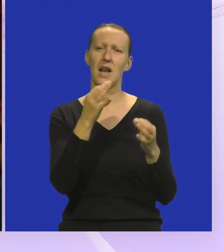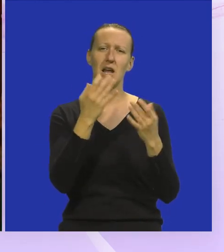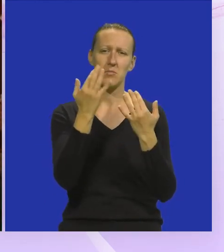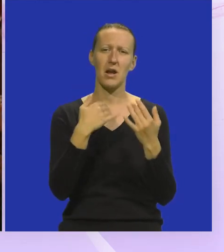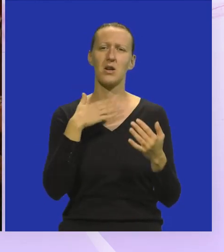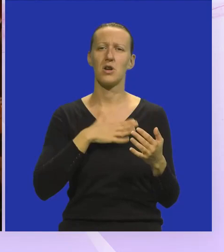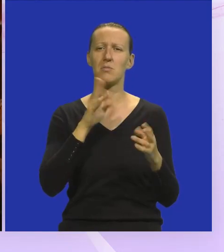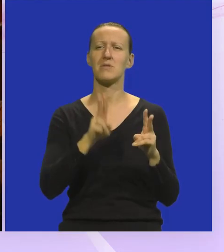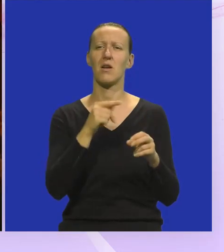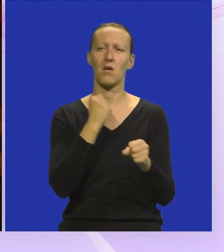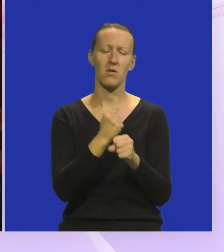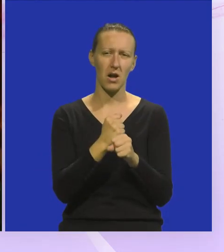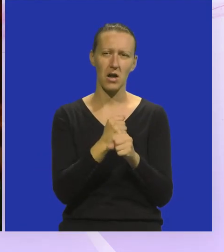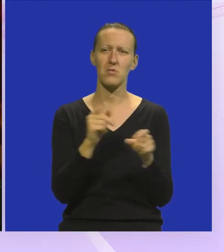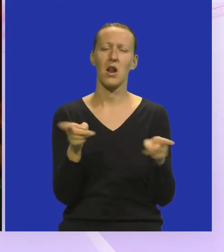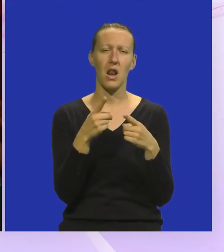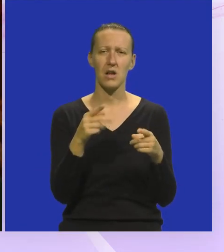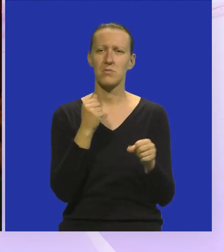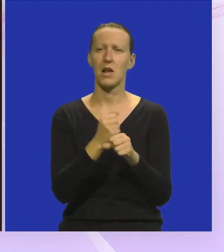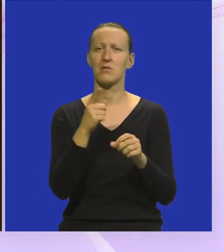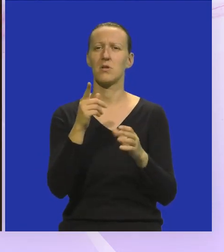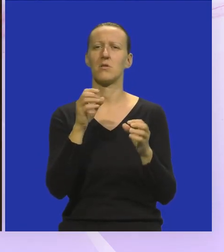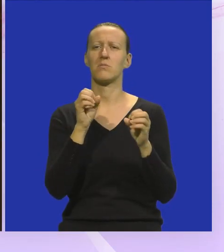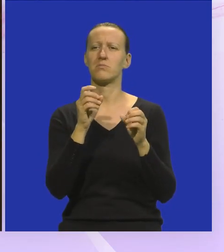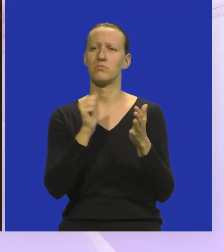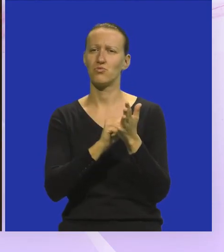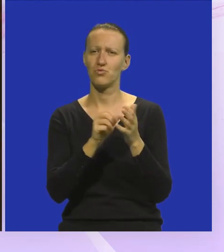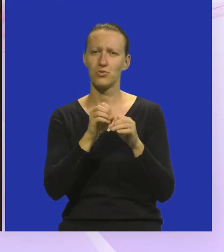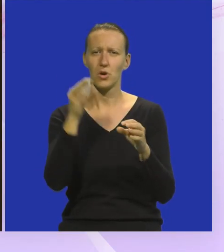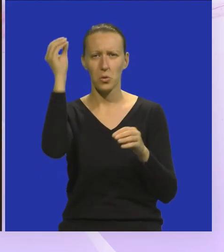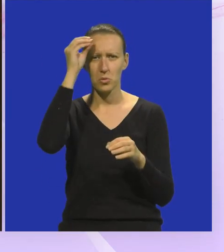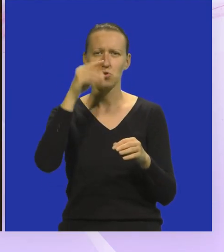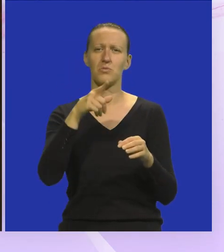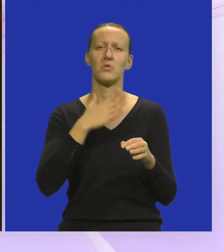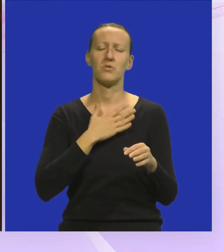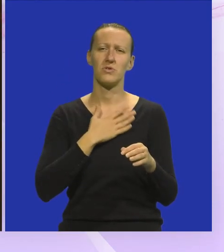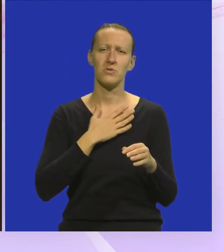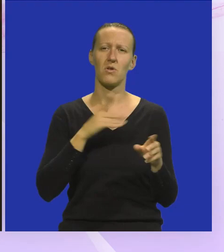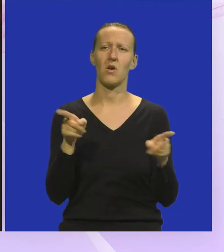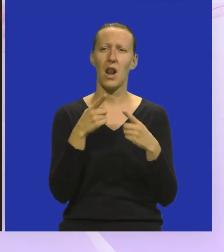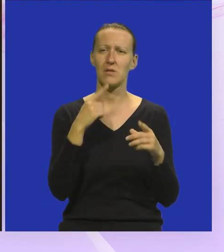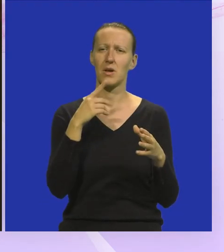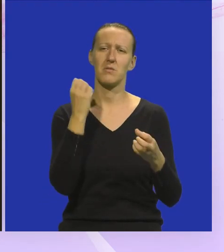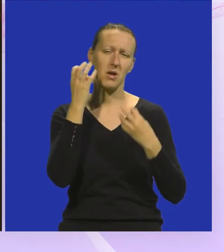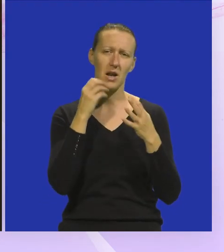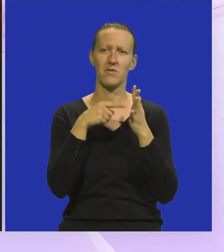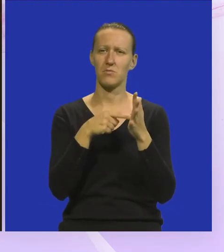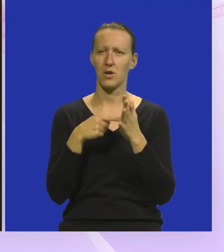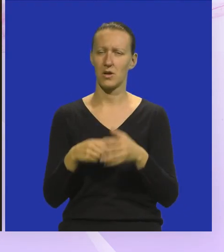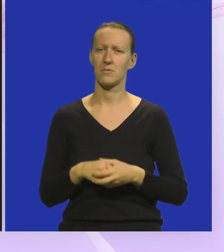Ja bih voljela da se stvarno bavimo glazbom, bavimo se produciranjem Učimo zapravo stvarati vlastnost glazbu i kreativno se izražavati